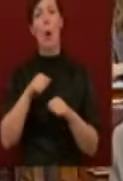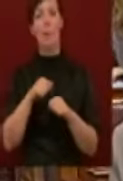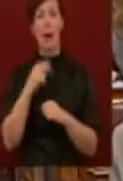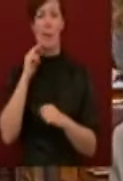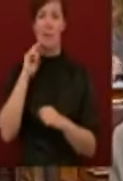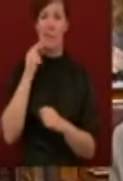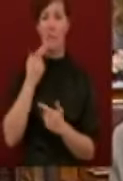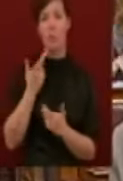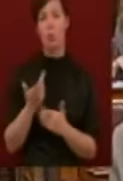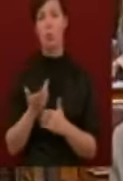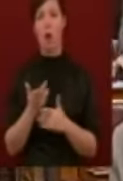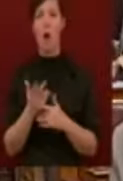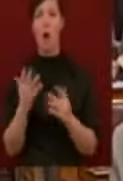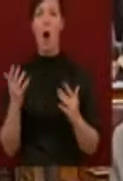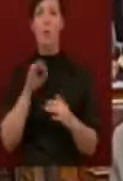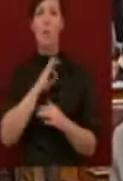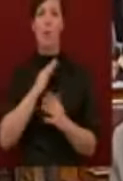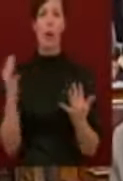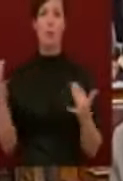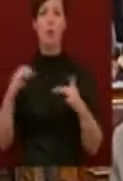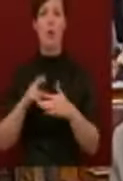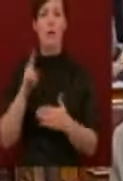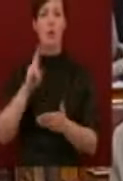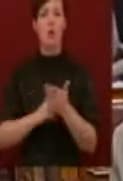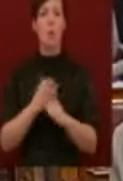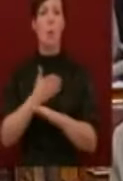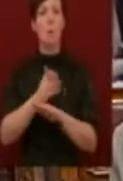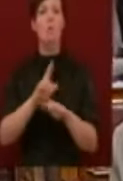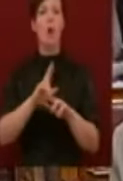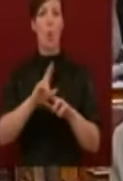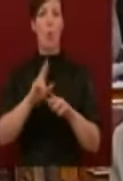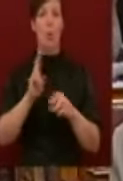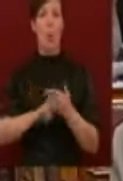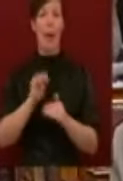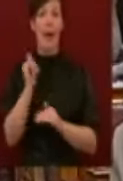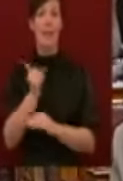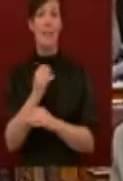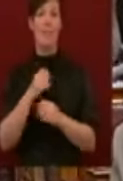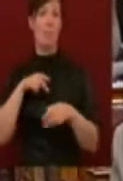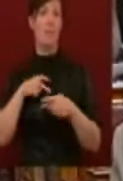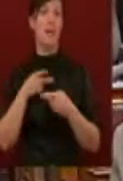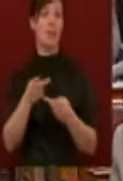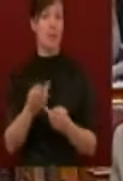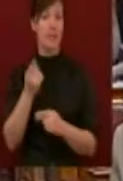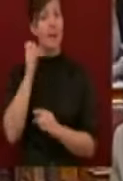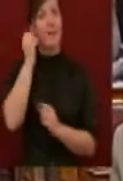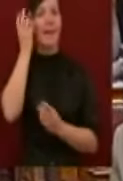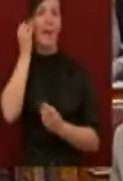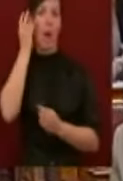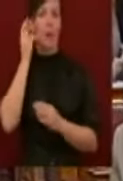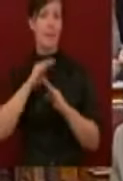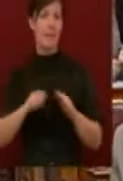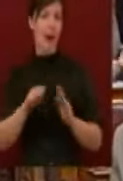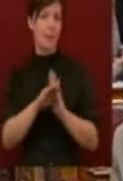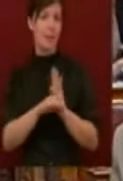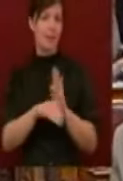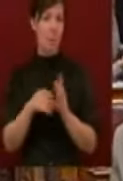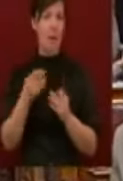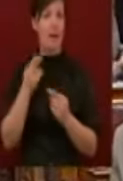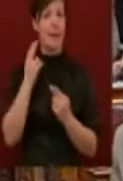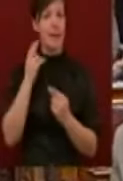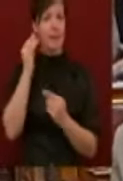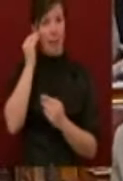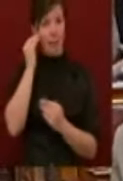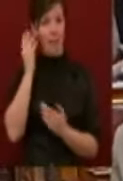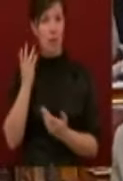polgárok gyülekezéshez való jogát is megsértette. De kreatív házszabályi értelmezésükkel kiüresítették